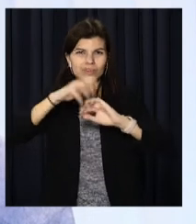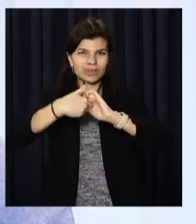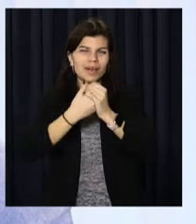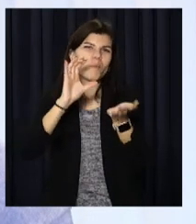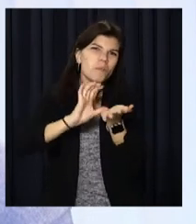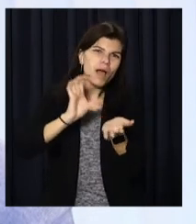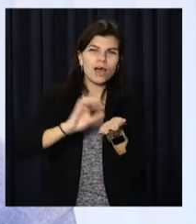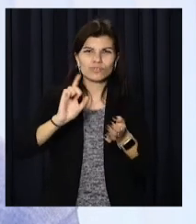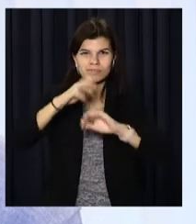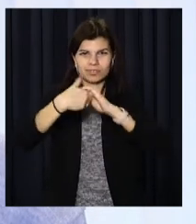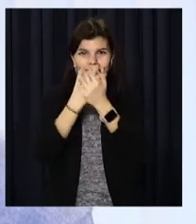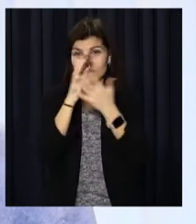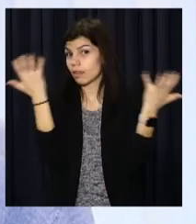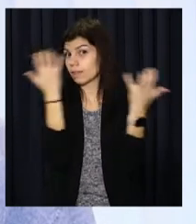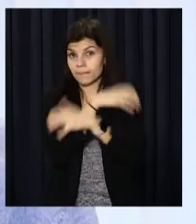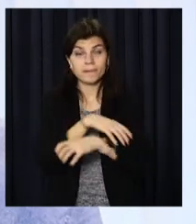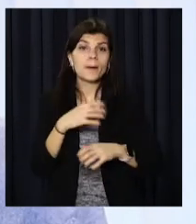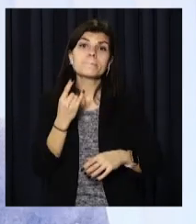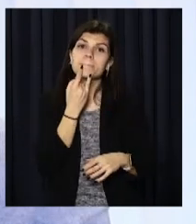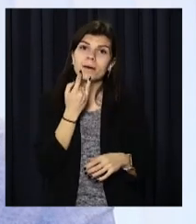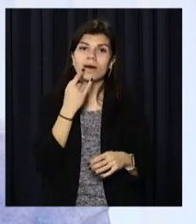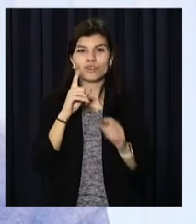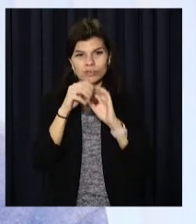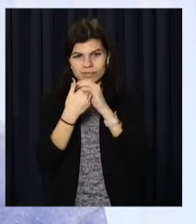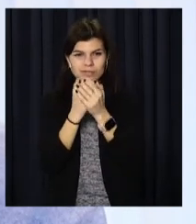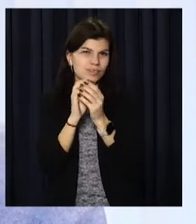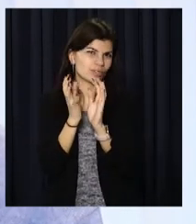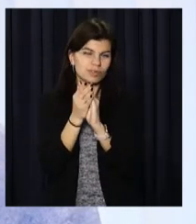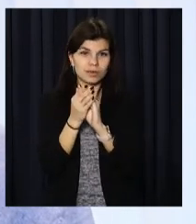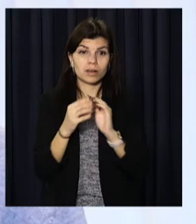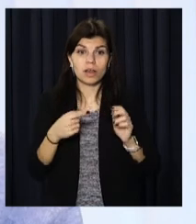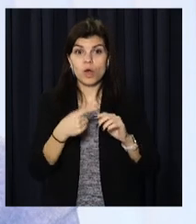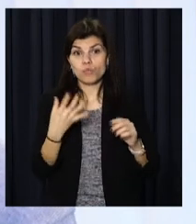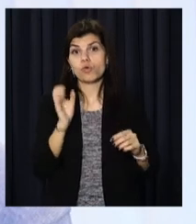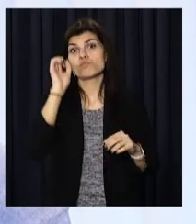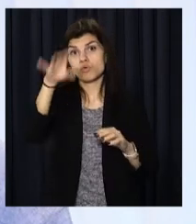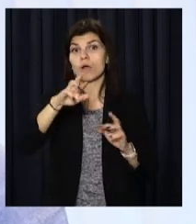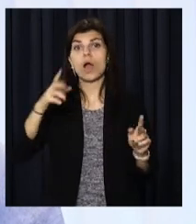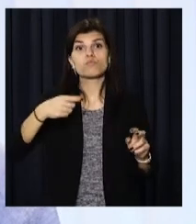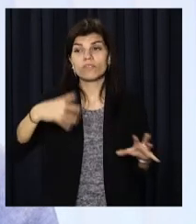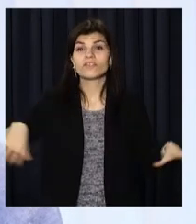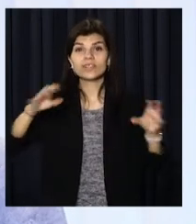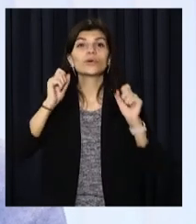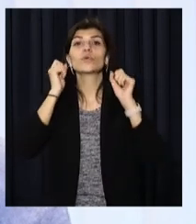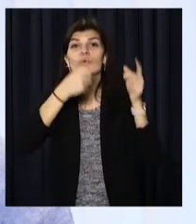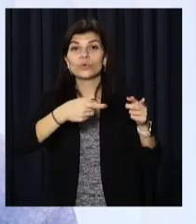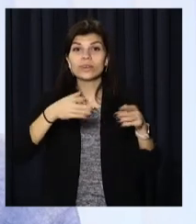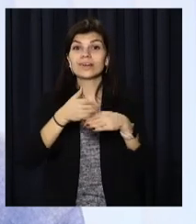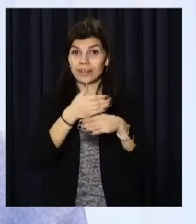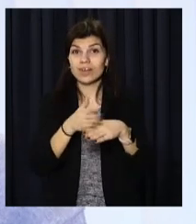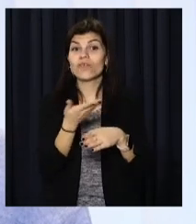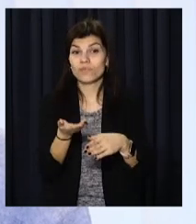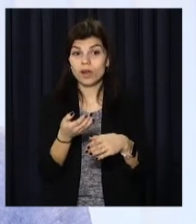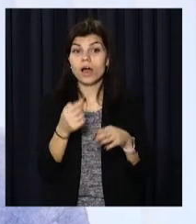банк, можливо, під якийсь батарейку, щось по типу такого. Воно просто відбувається всім мусором, який ми відносимо в сортуючі пункти.